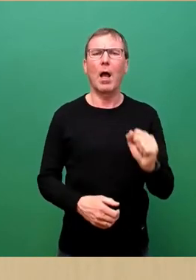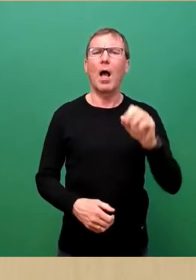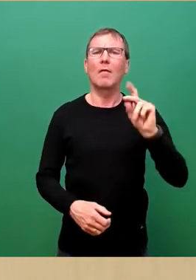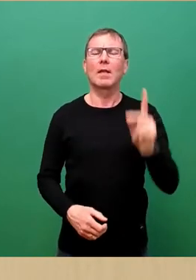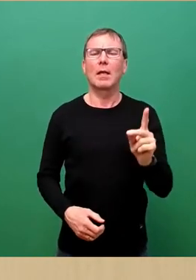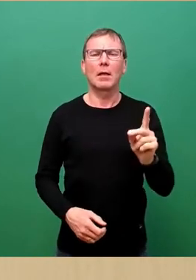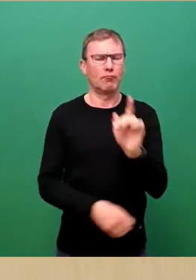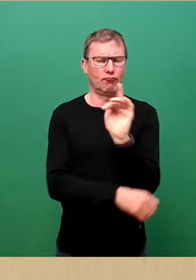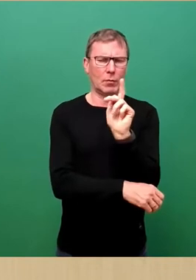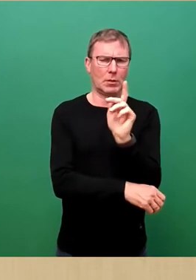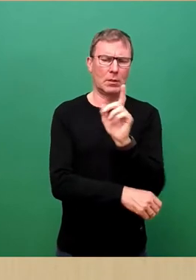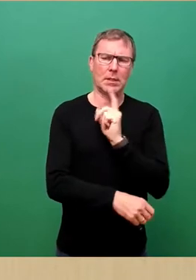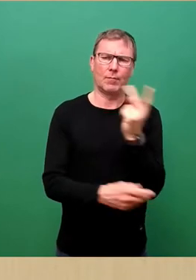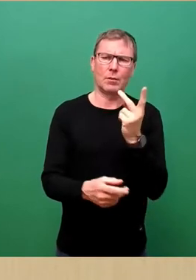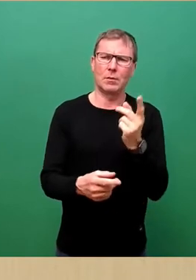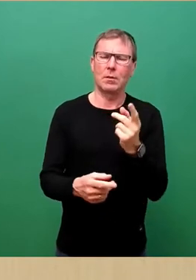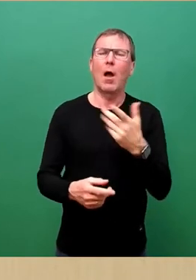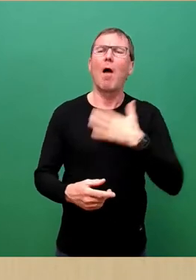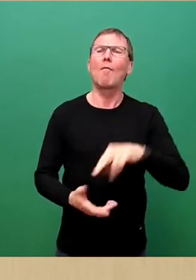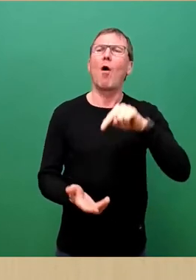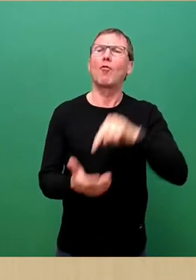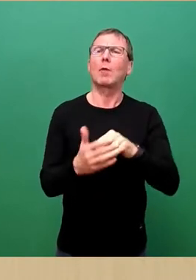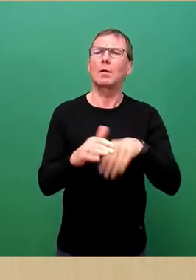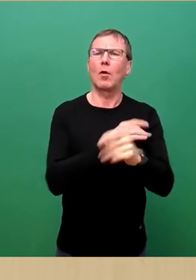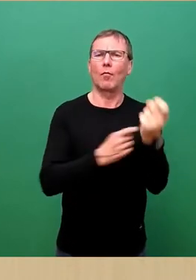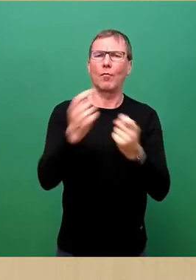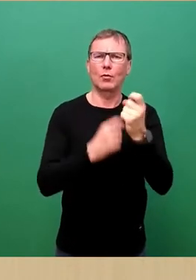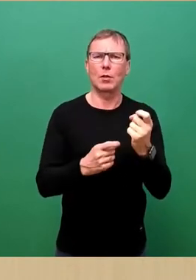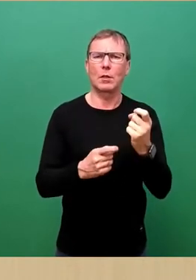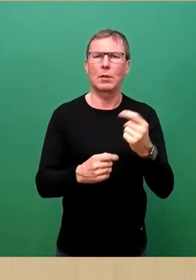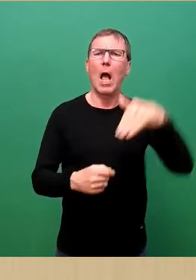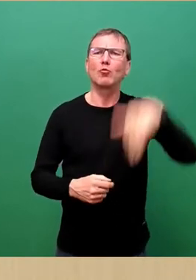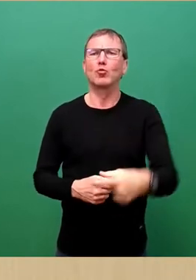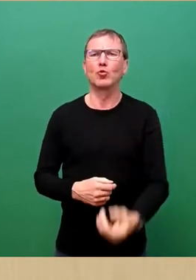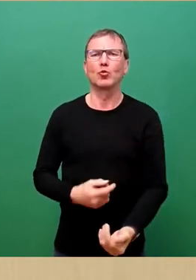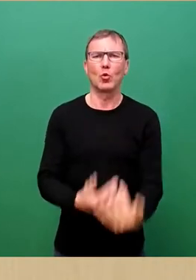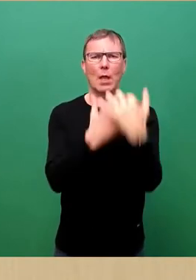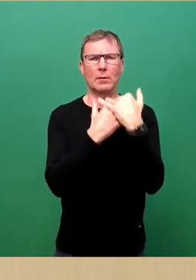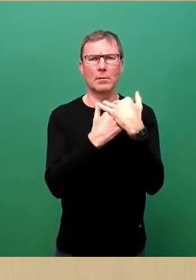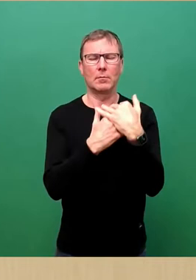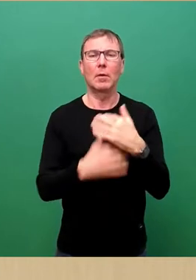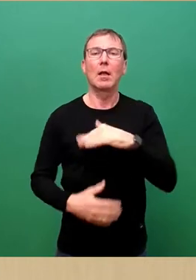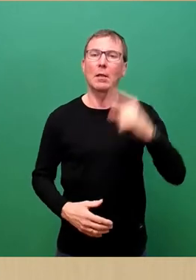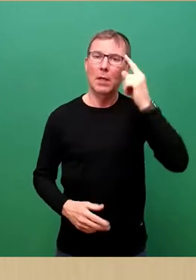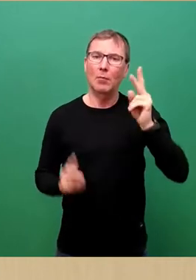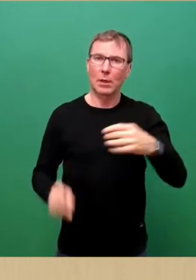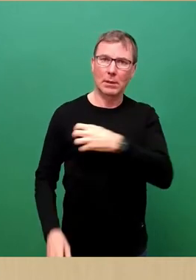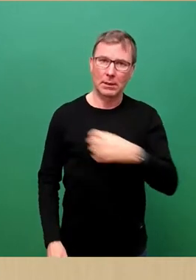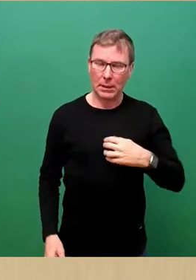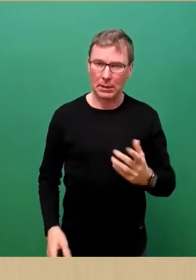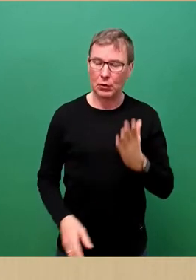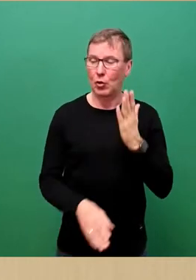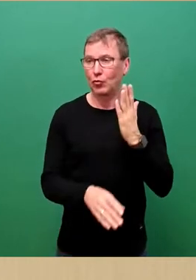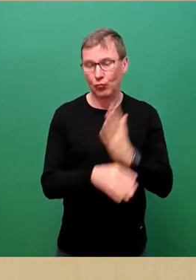die ungezügelte Wohlstandsmigration aus dem globalen Süden. Die Landeshauptstadt Dresden ist bereits qua Gesetz